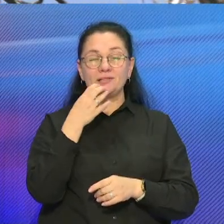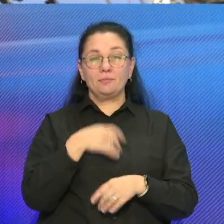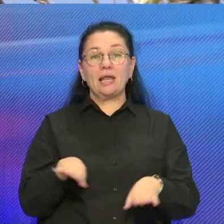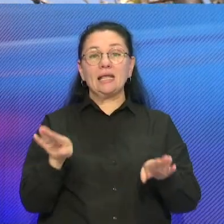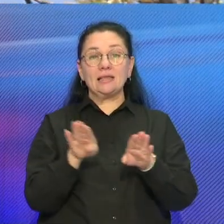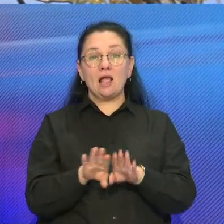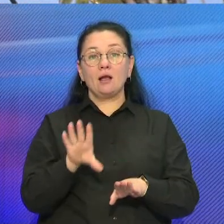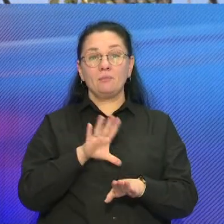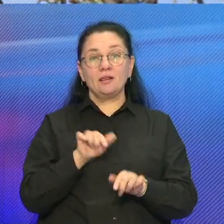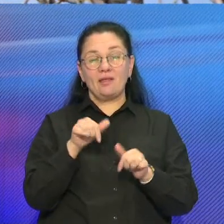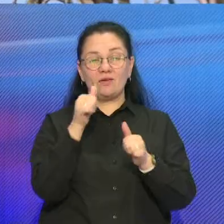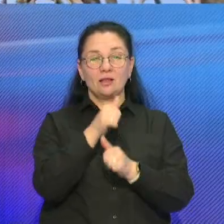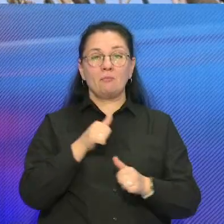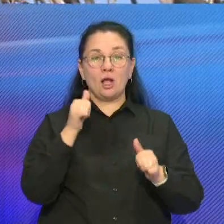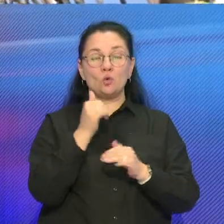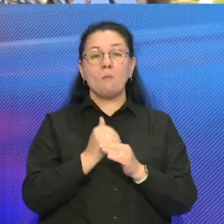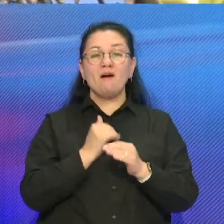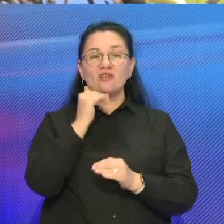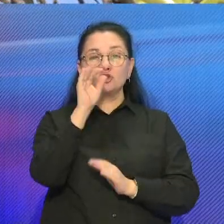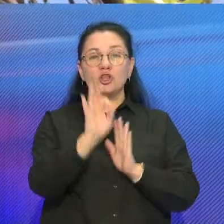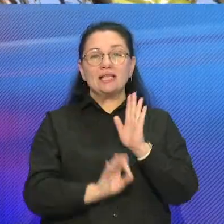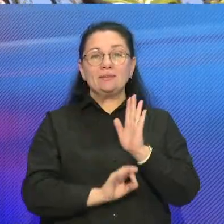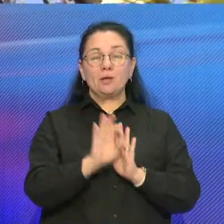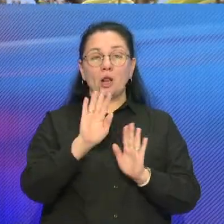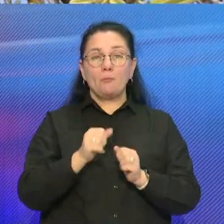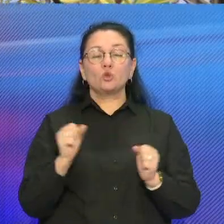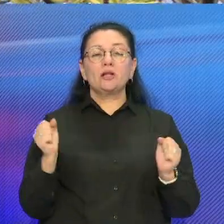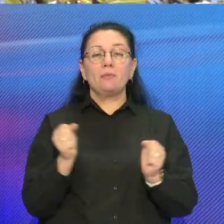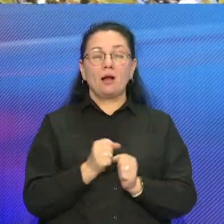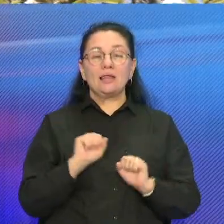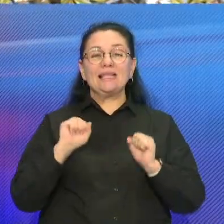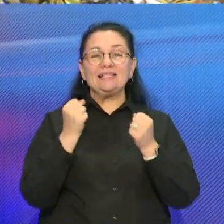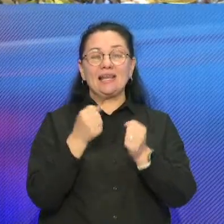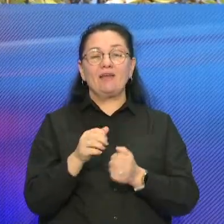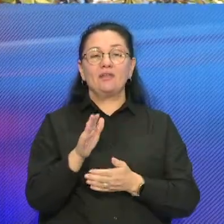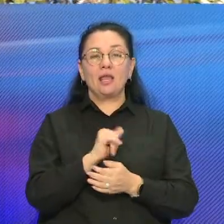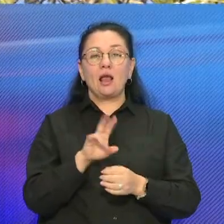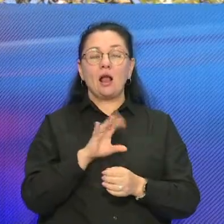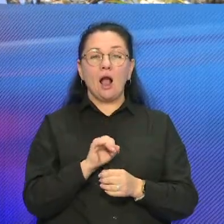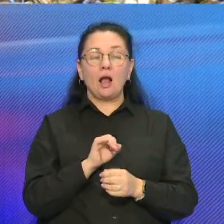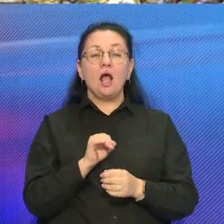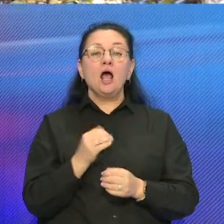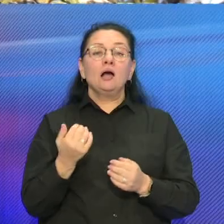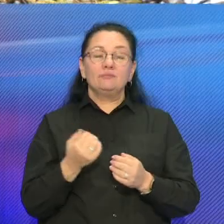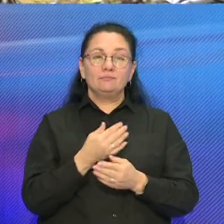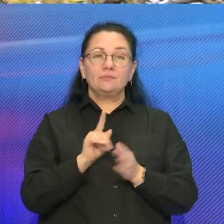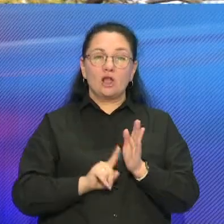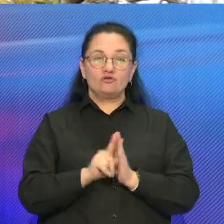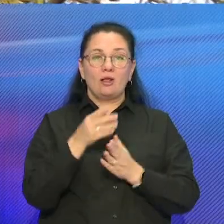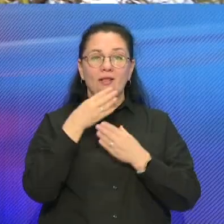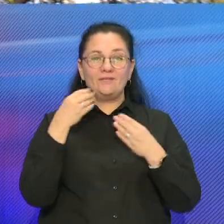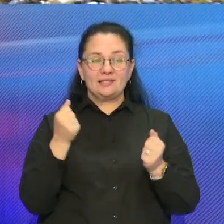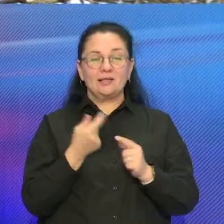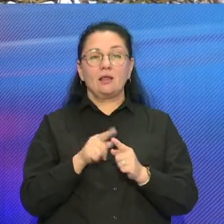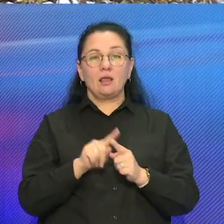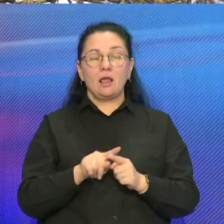отбылося и селета. Повышение температуры после похолодания древы восприняли как сигнал про наступление весны. Однако